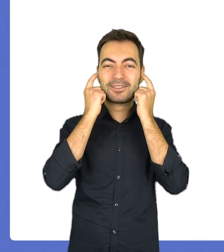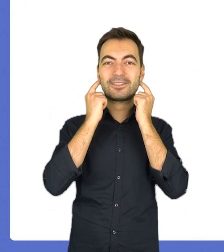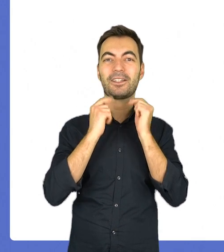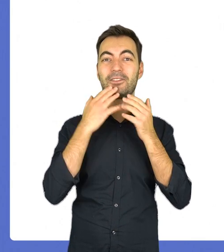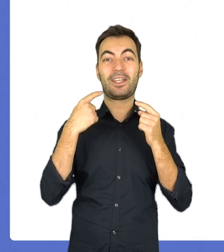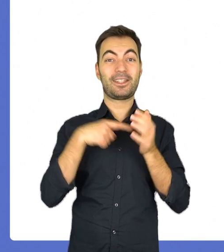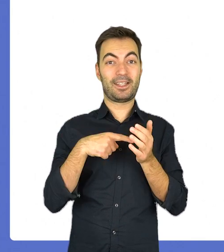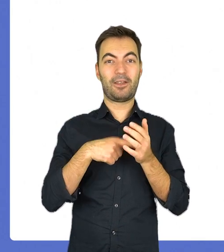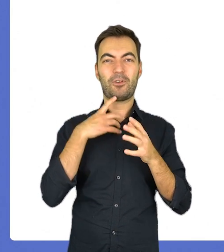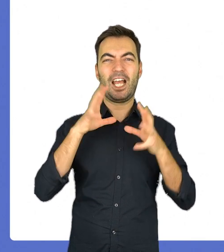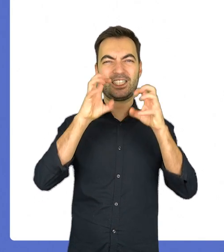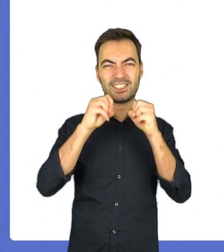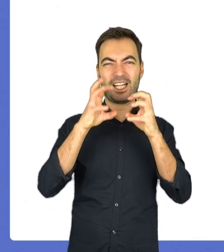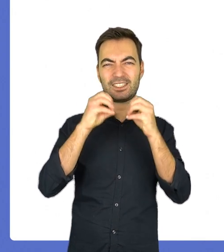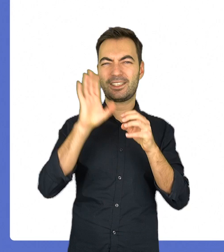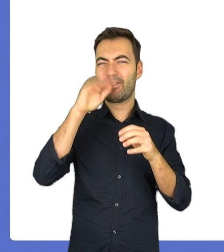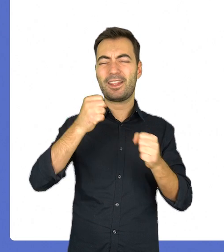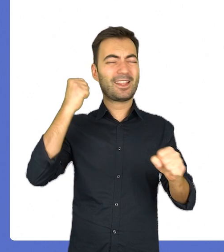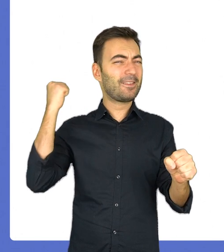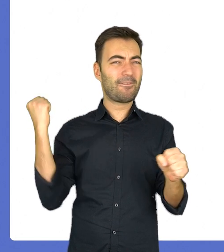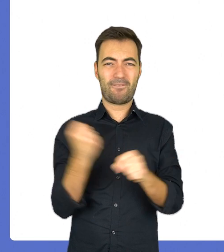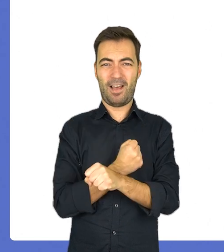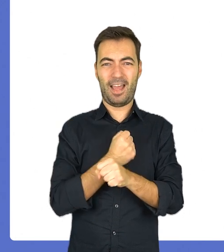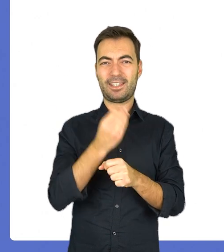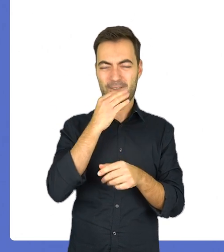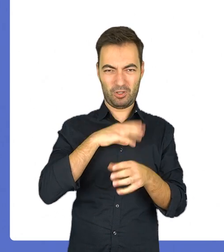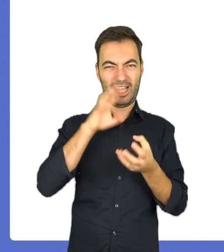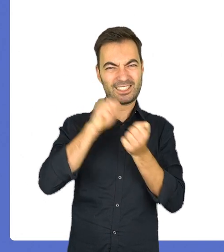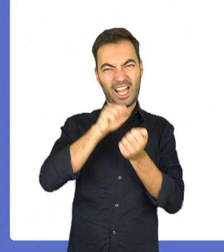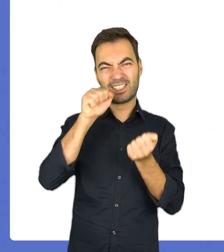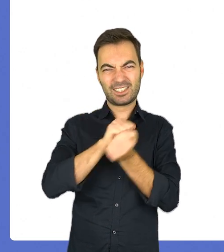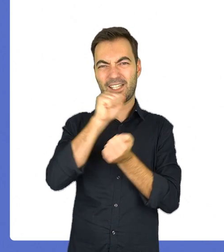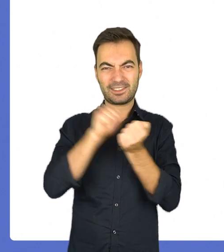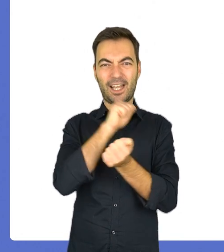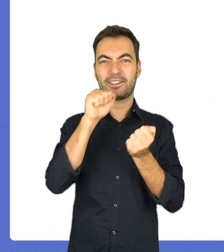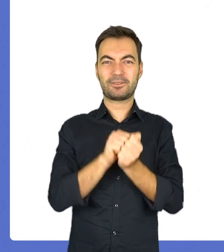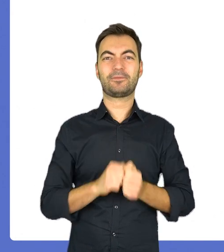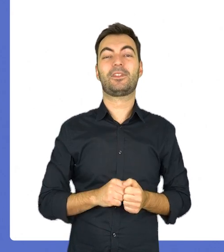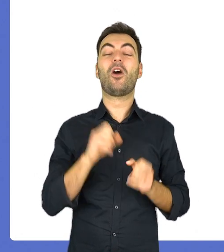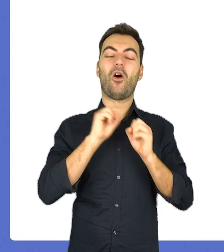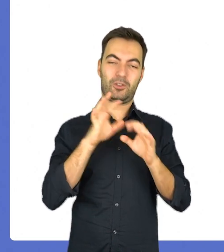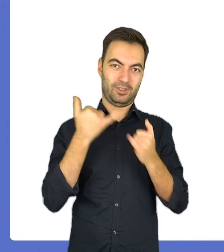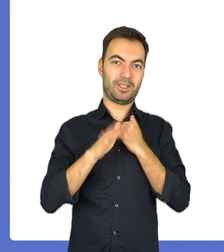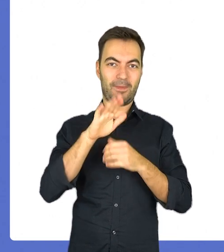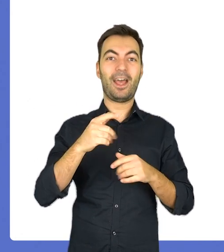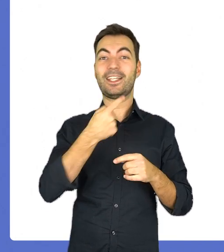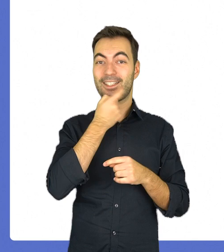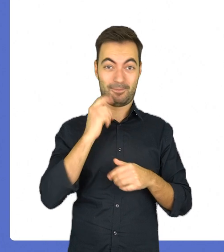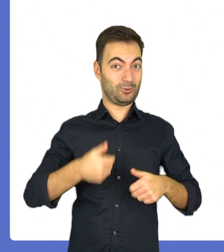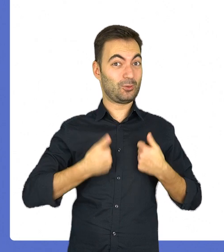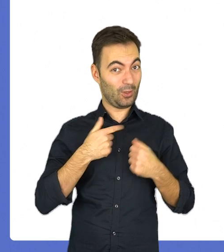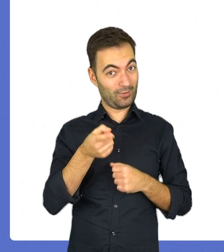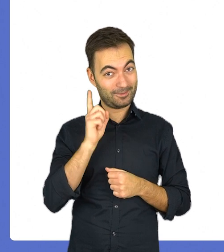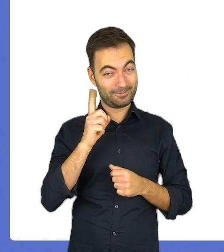Pozwalają one na rozgryzanie nawet bardzo twardych kawałków pokarmu. Oczywiście, o ile macie zdrowe